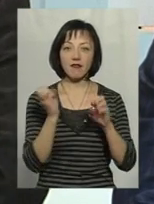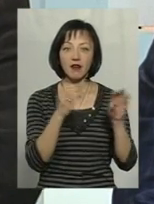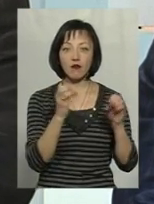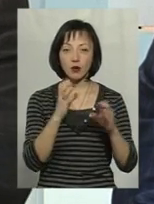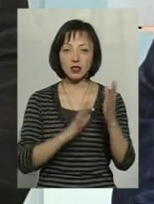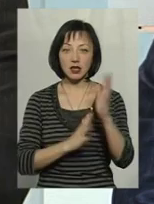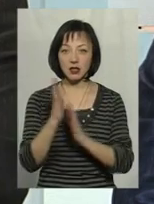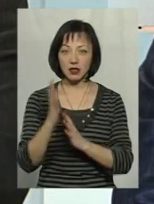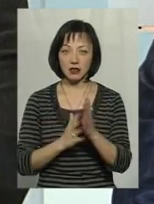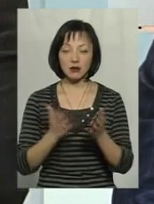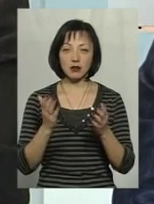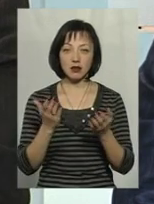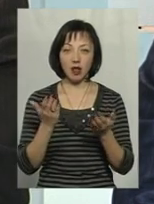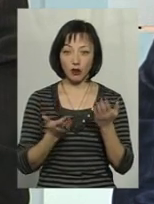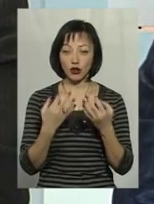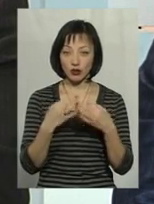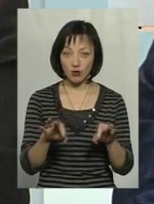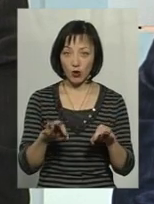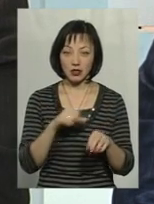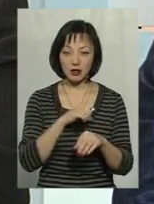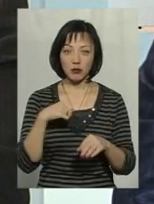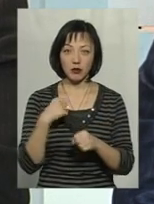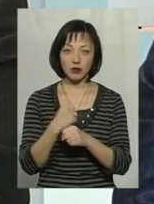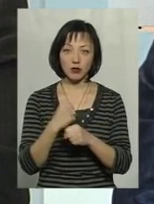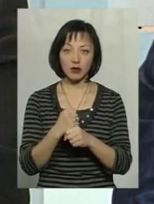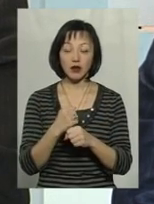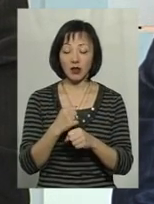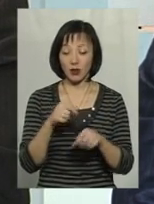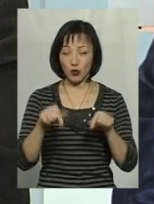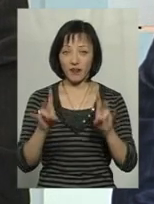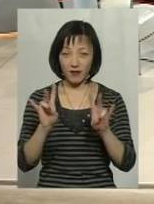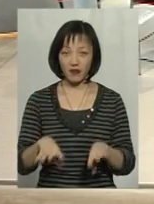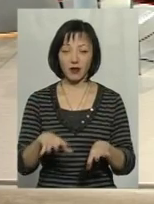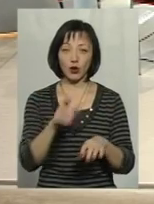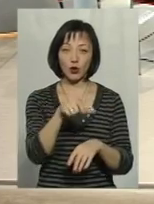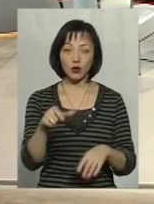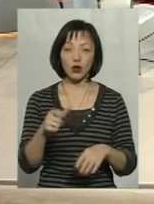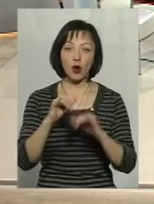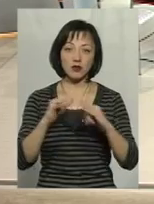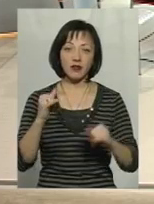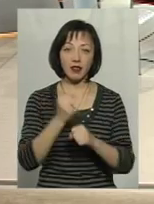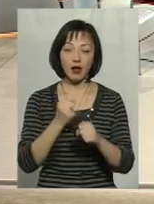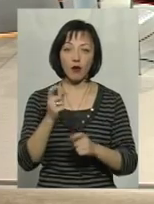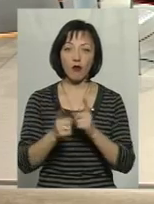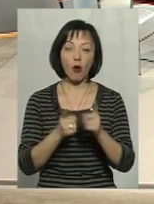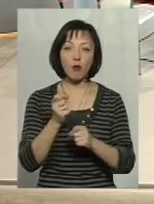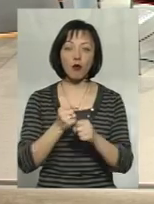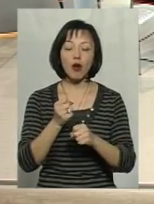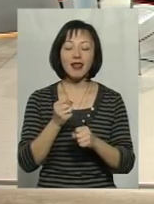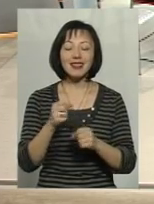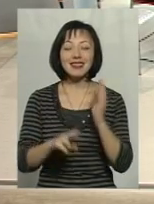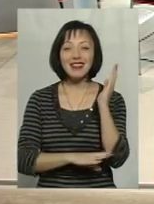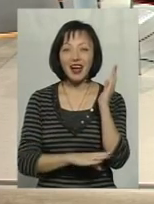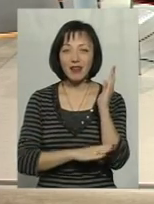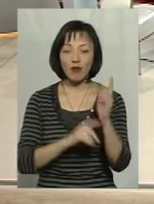будемо тут самі працювати, у нас люди будуть розвивати деревообробну промисловість. І от в